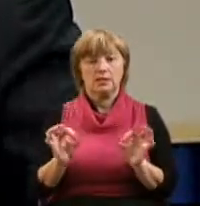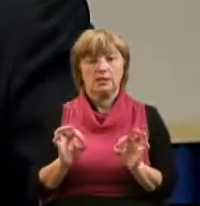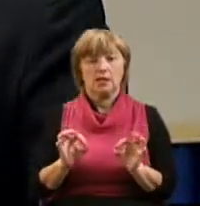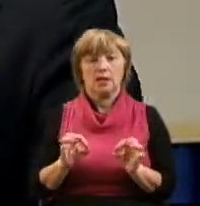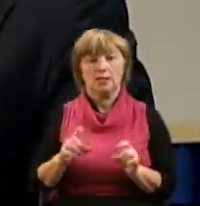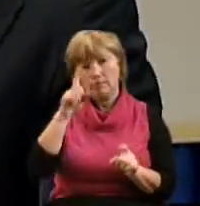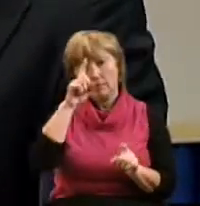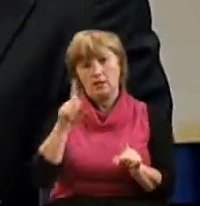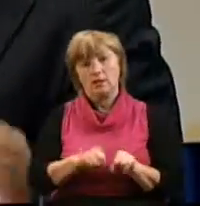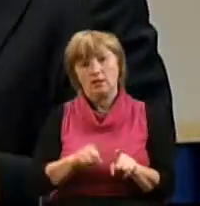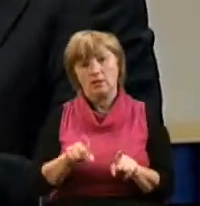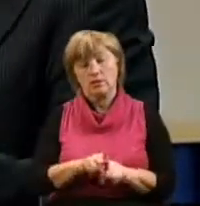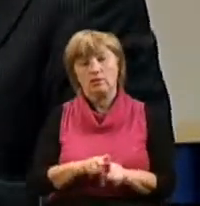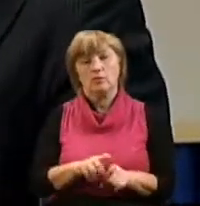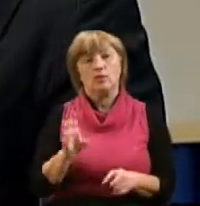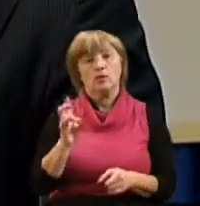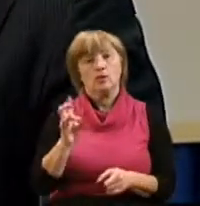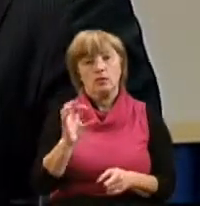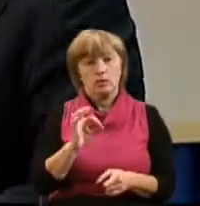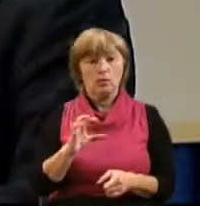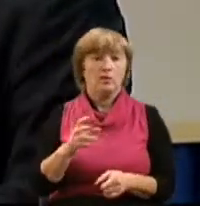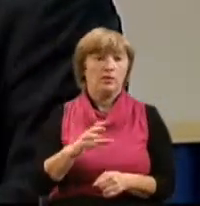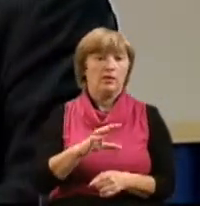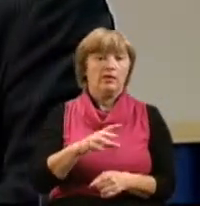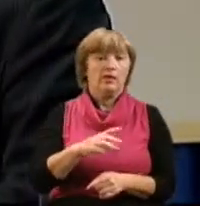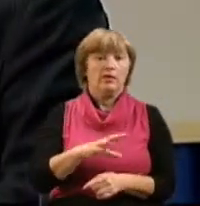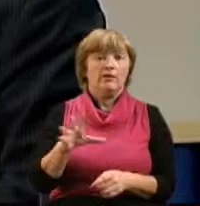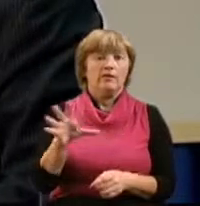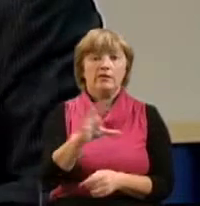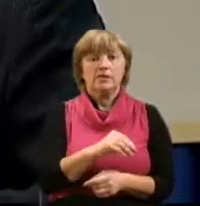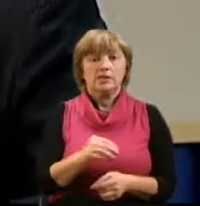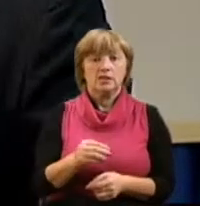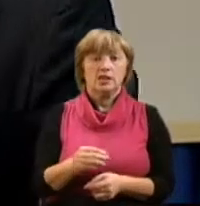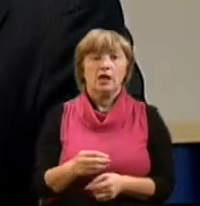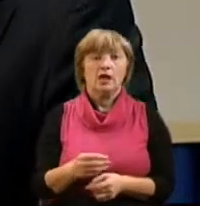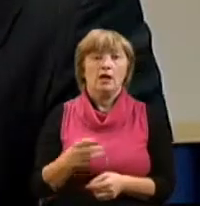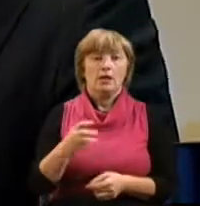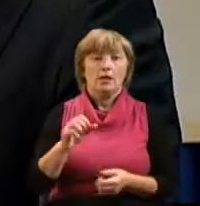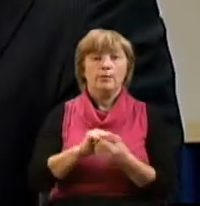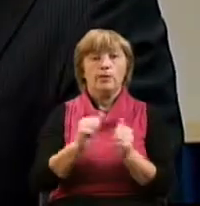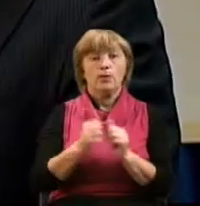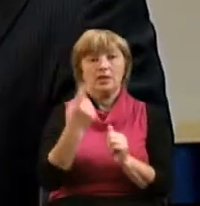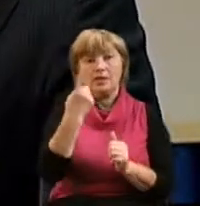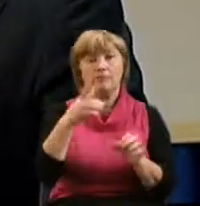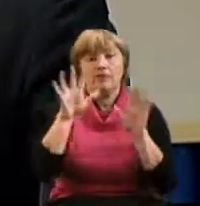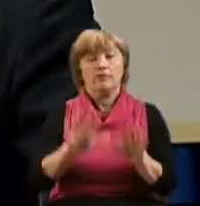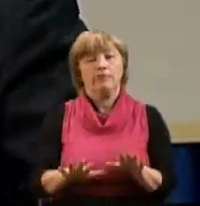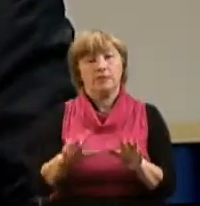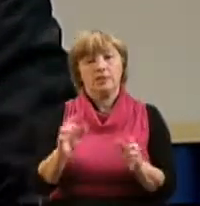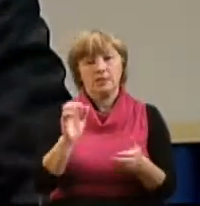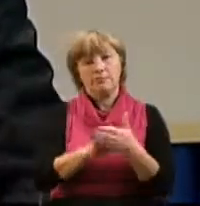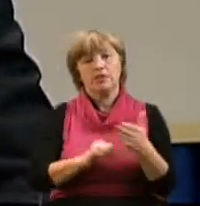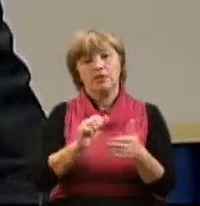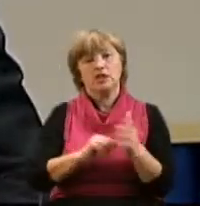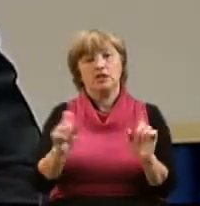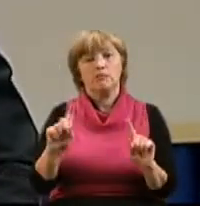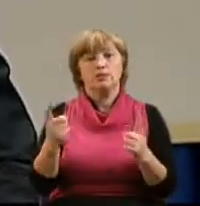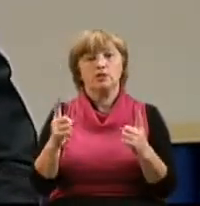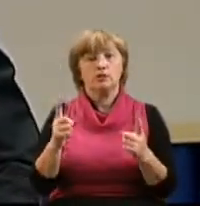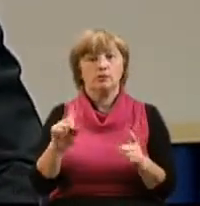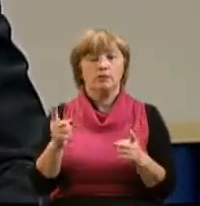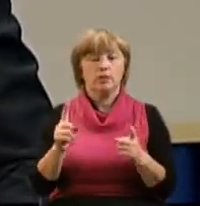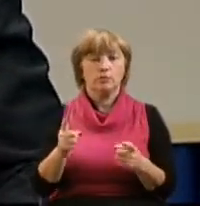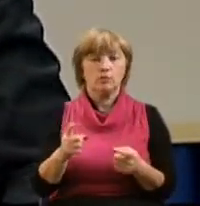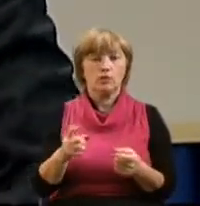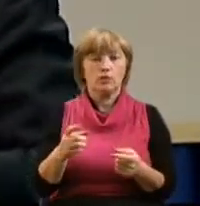перечислениях, Петр, он на первом месте. И причина, почему он на первом месте, потому что